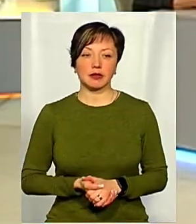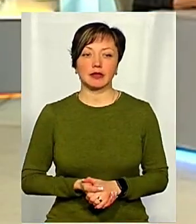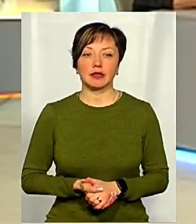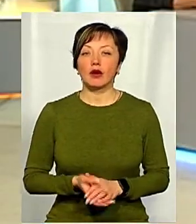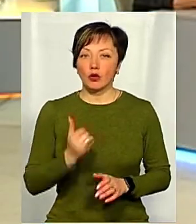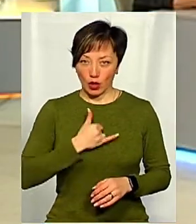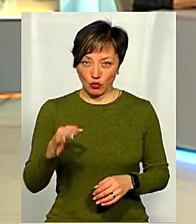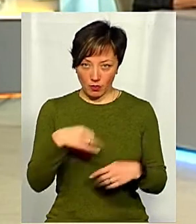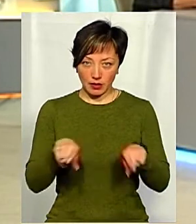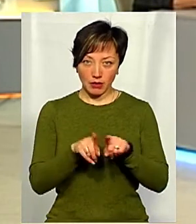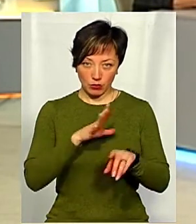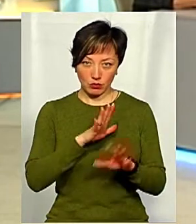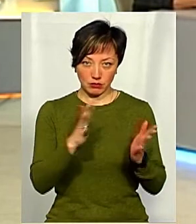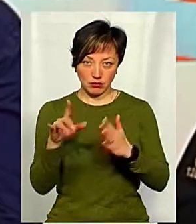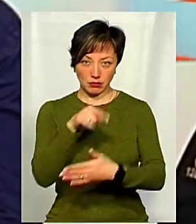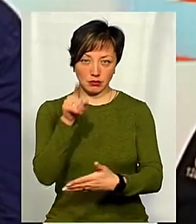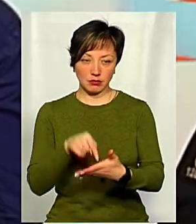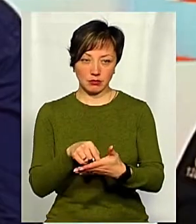говоримо. нашій області були такі випадки?